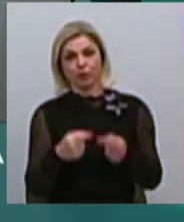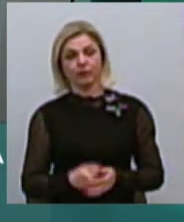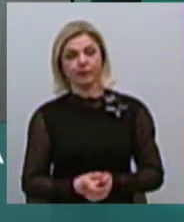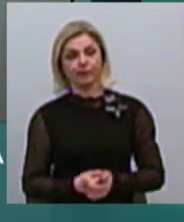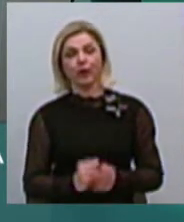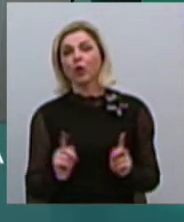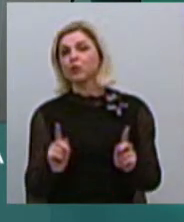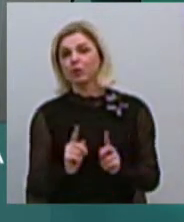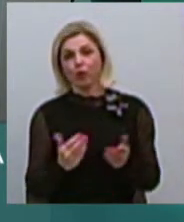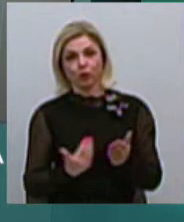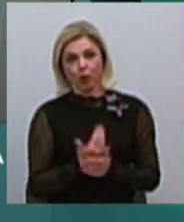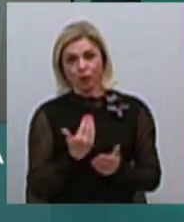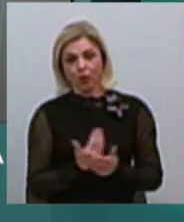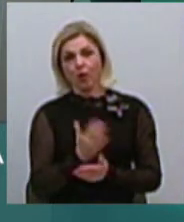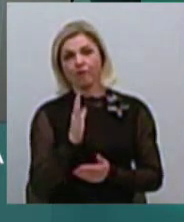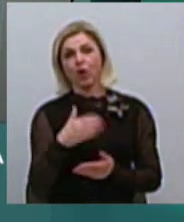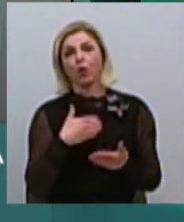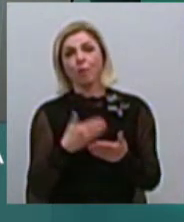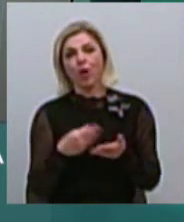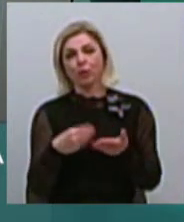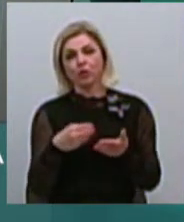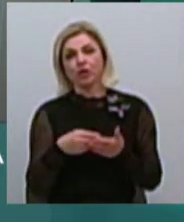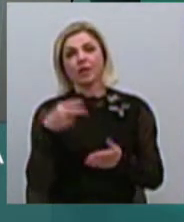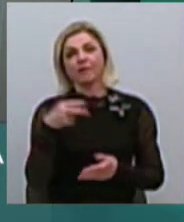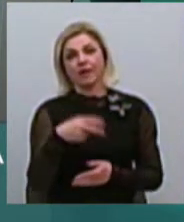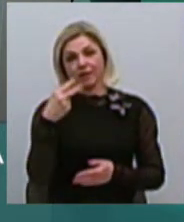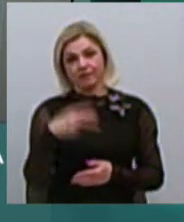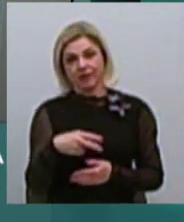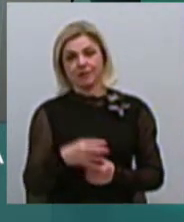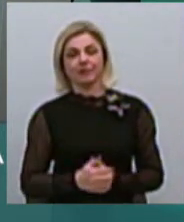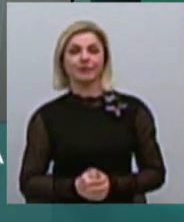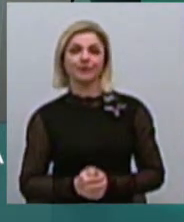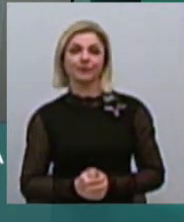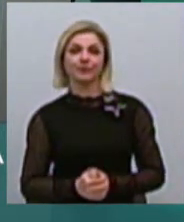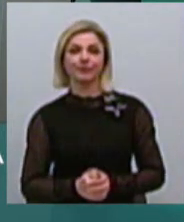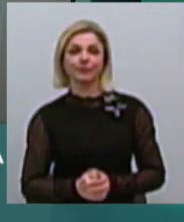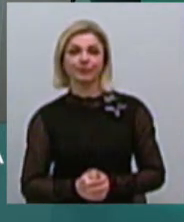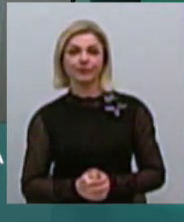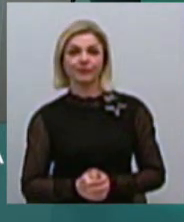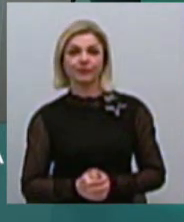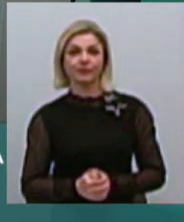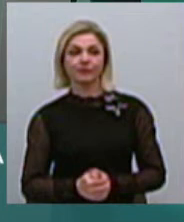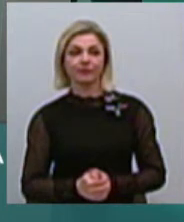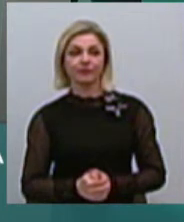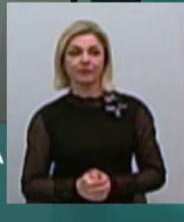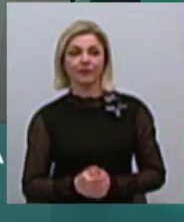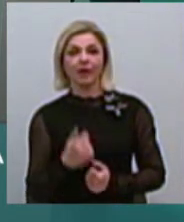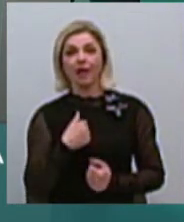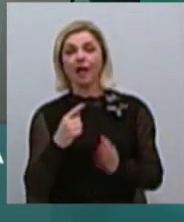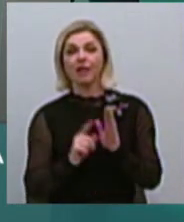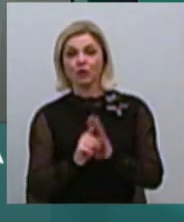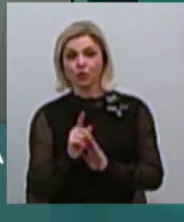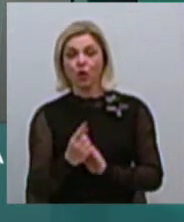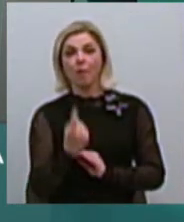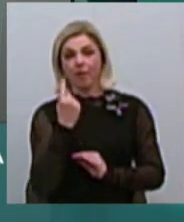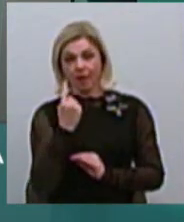Що нового в громадському бюджеті 2020? Артем Николаївич, Денис, будь ласка. Давайте я, наверное, начну. Давайте ми в першу